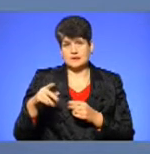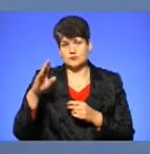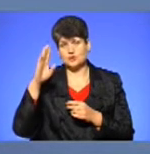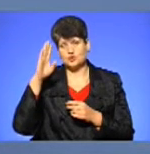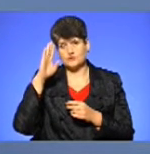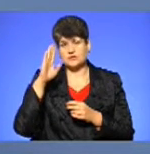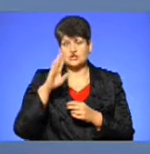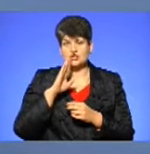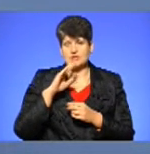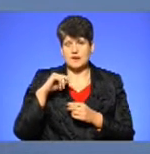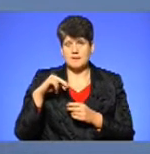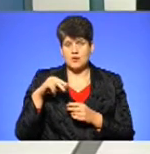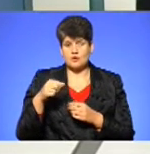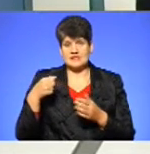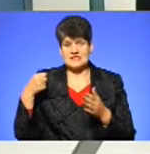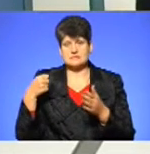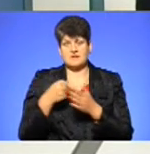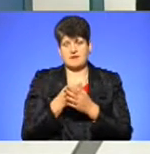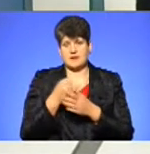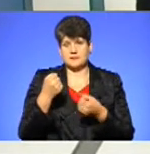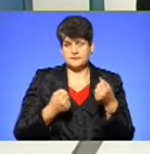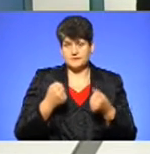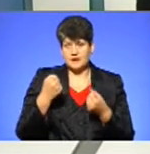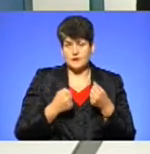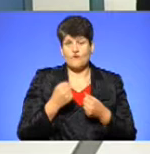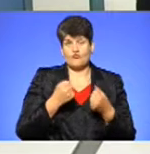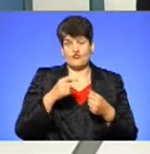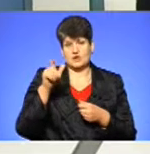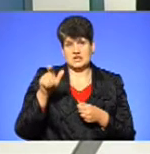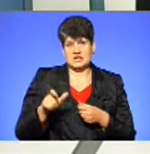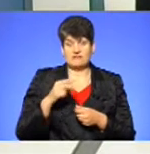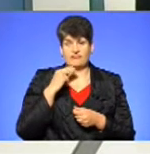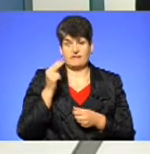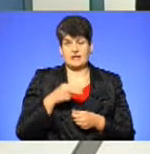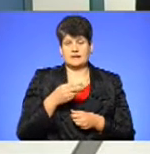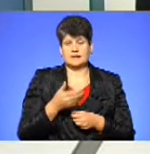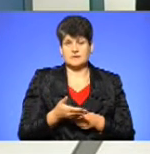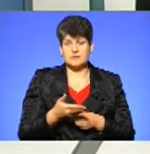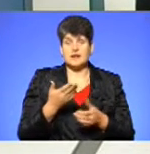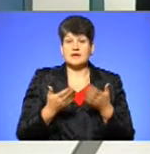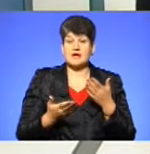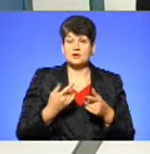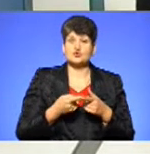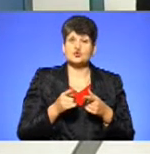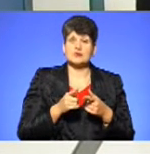жінка переходить, збиває автомобіль, відповідно, водій винен в даному дорожньо-транспортній переході. Якщо це